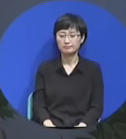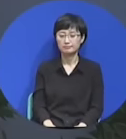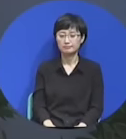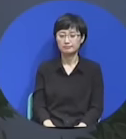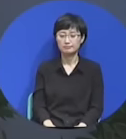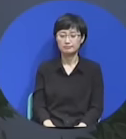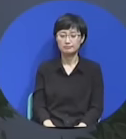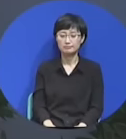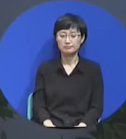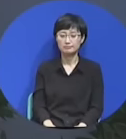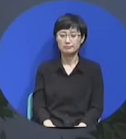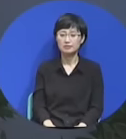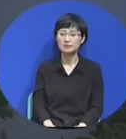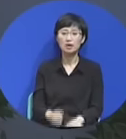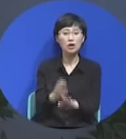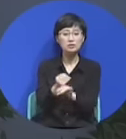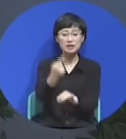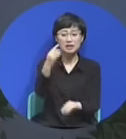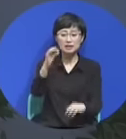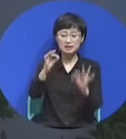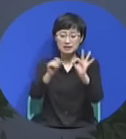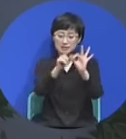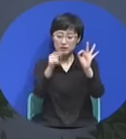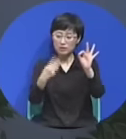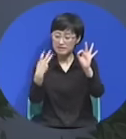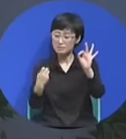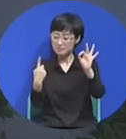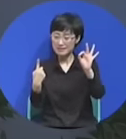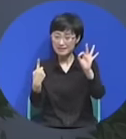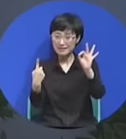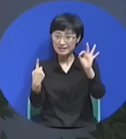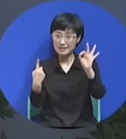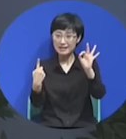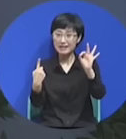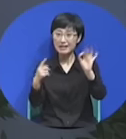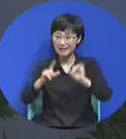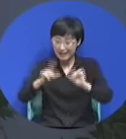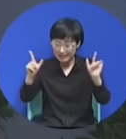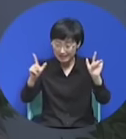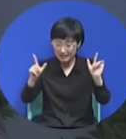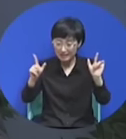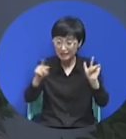그래서 10월 31일 종교개혁 주일로 지키기도 하죠.